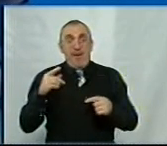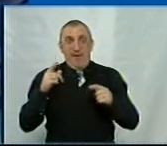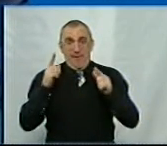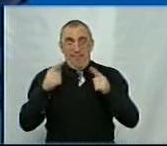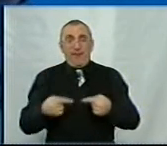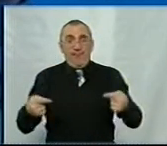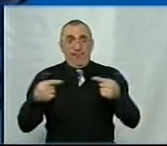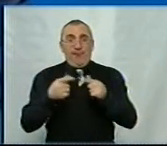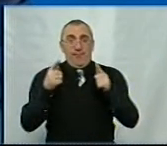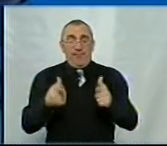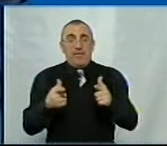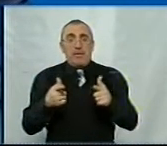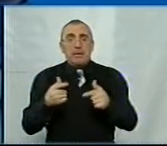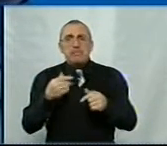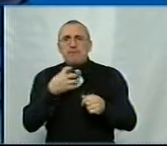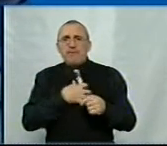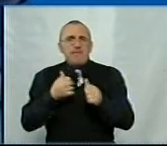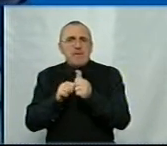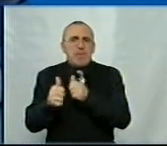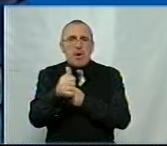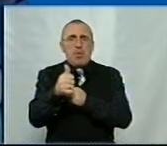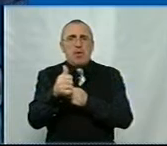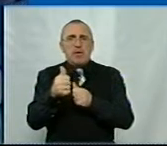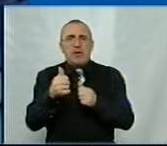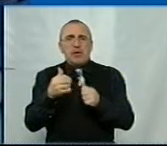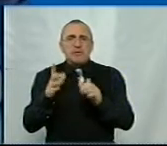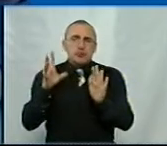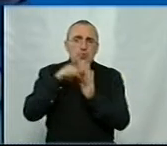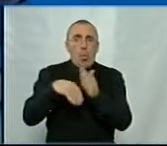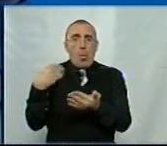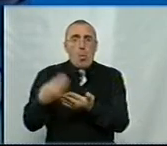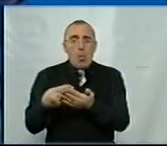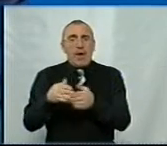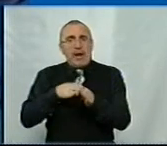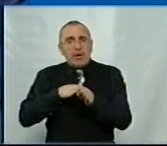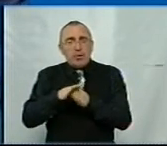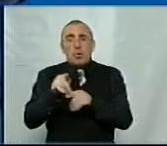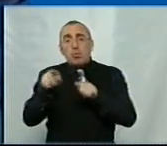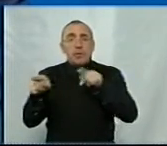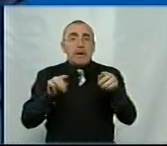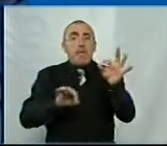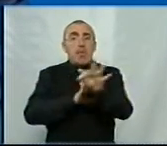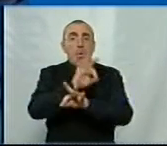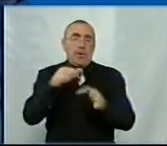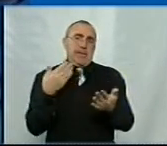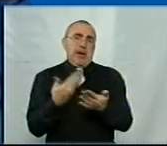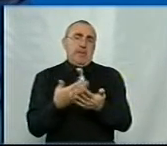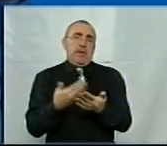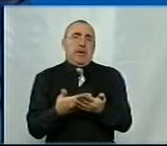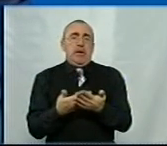пріоритетів, залучивши ці кошти, реалізувати той чи інший проєкт. Наприклад,